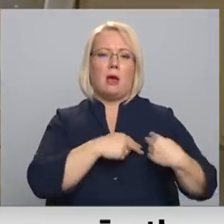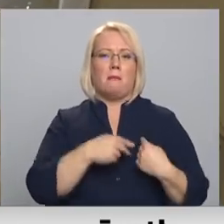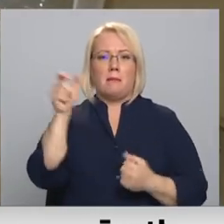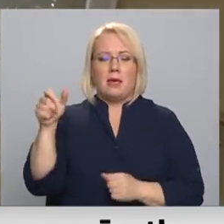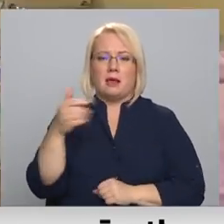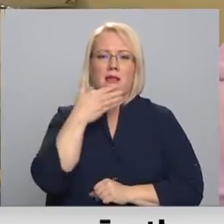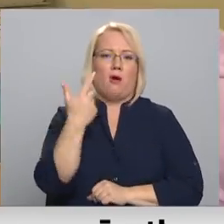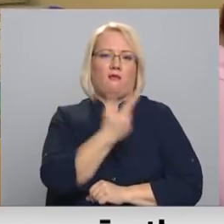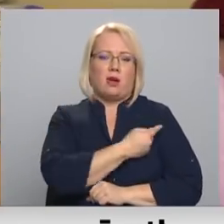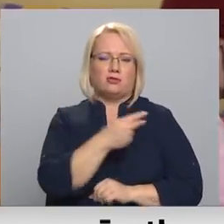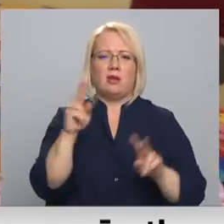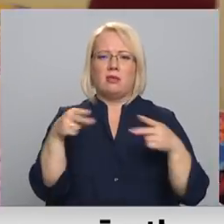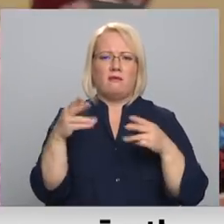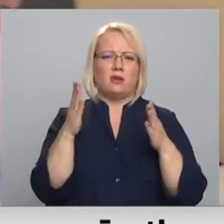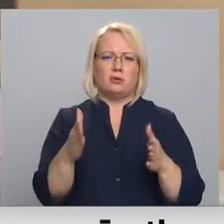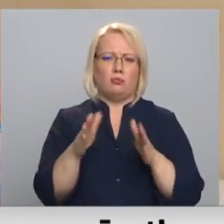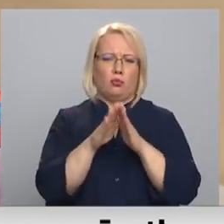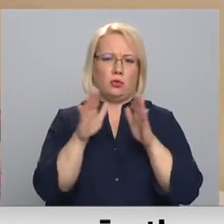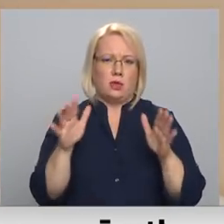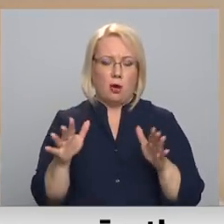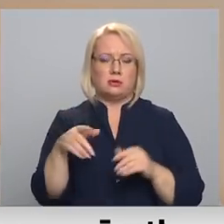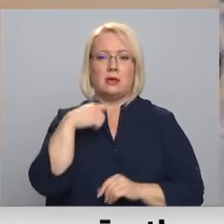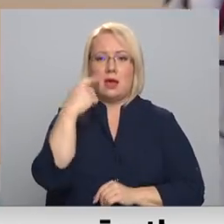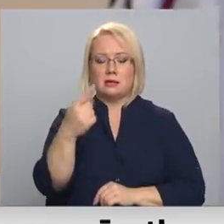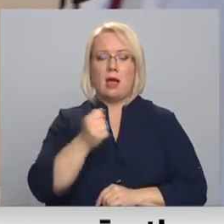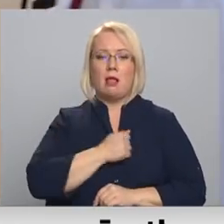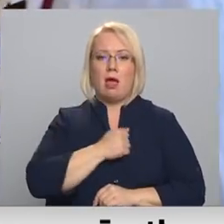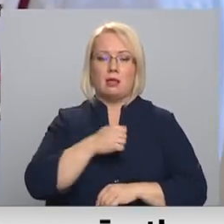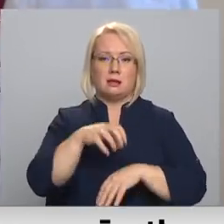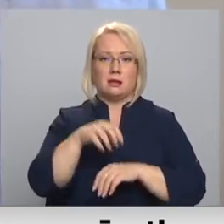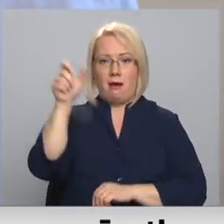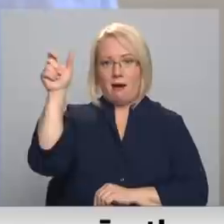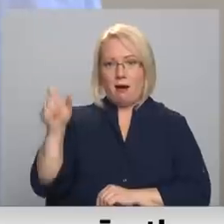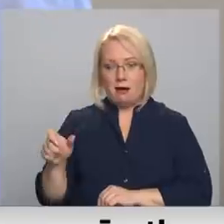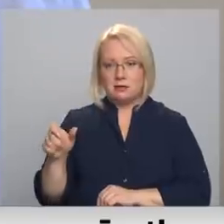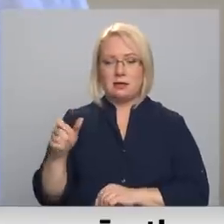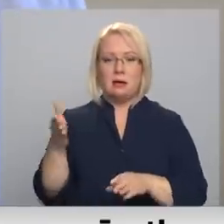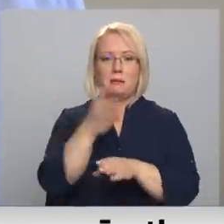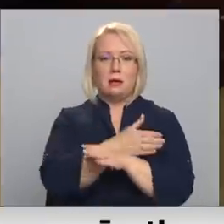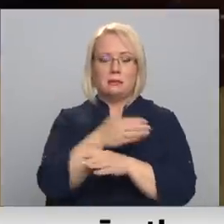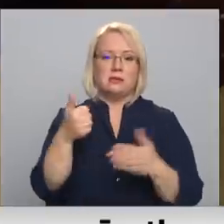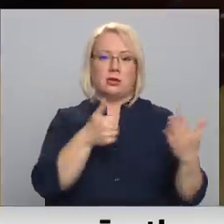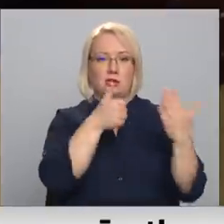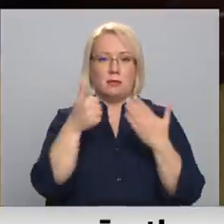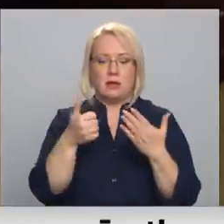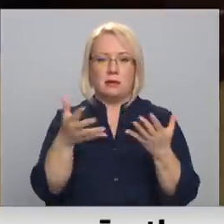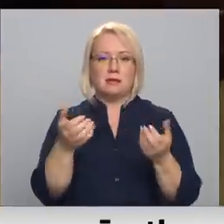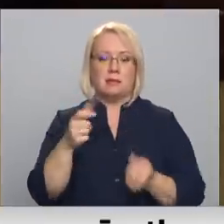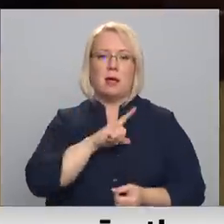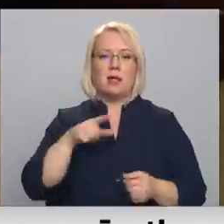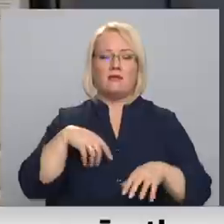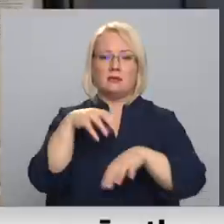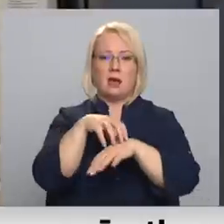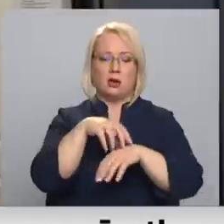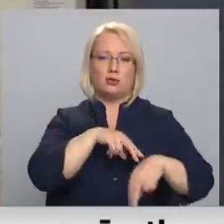vakcinējušies, nevajadzētu būt daudz. Jāpiezīmē, ka Latgales ārsts Jāzebs Pugu Mirskis pirms sešiem gadiem saņēma Latvijas ārstu